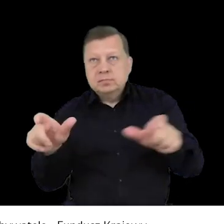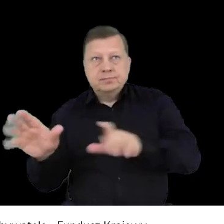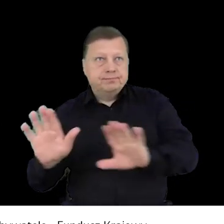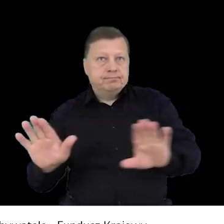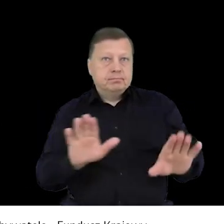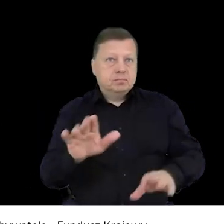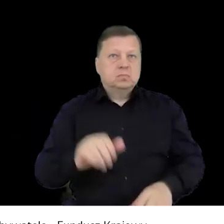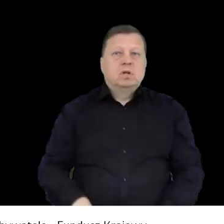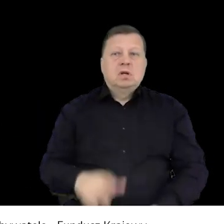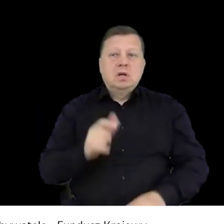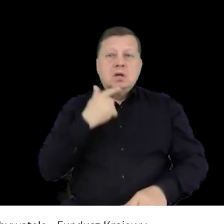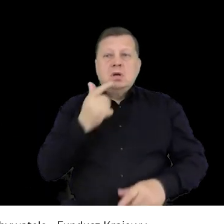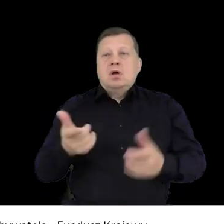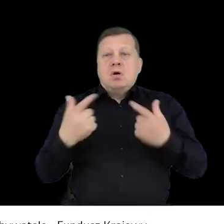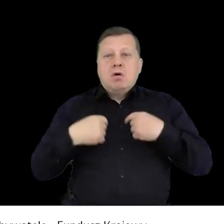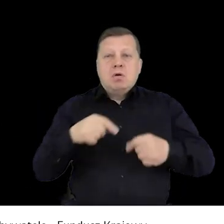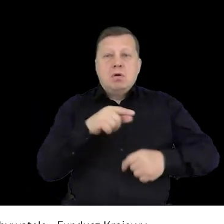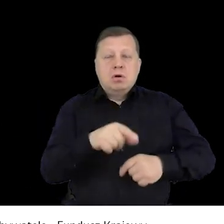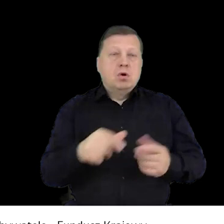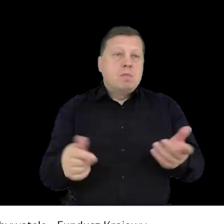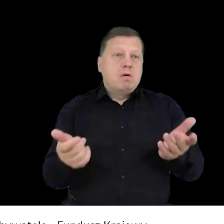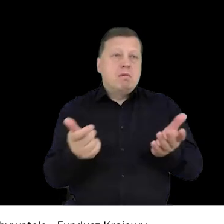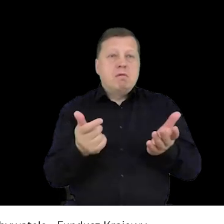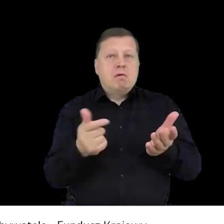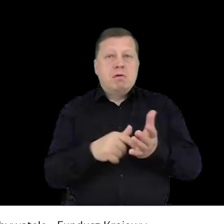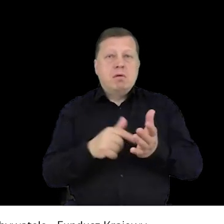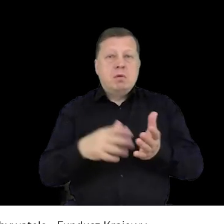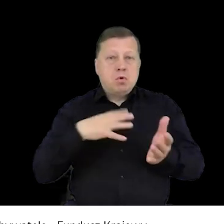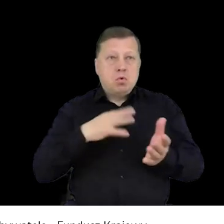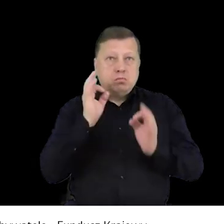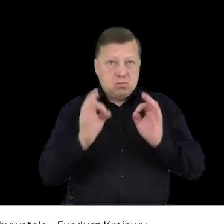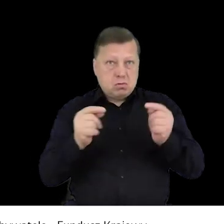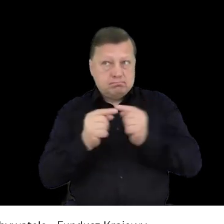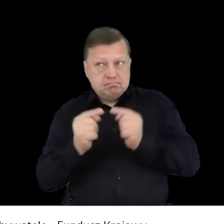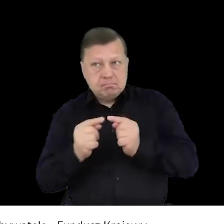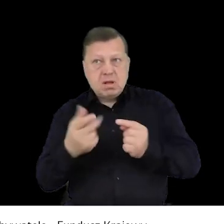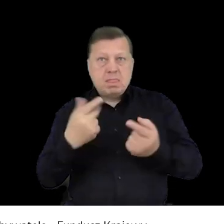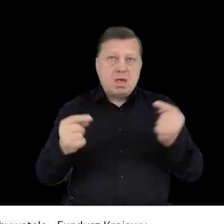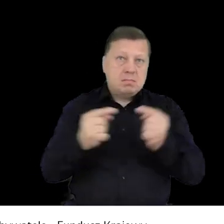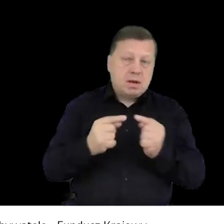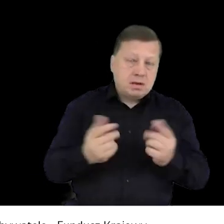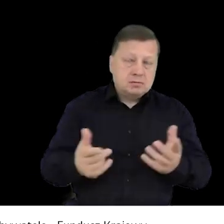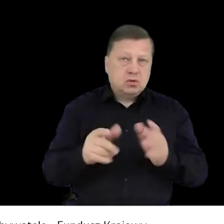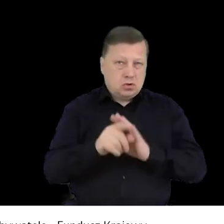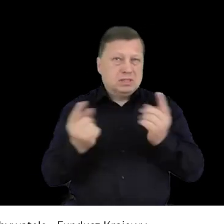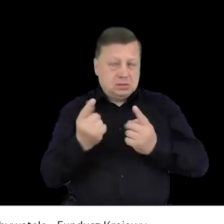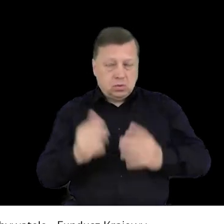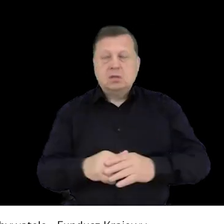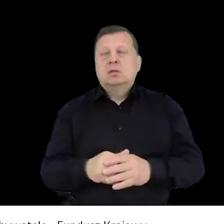czy dany środek przymówu bezpośredniego był użyty proporcjonalnie do danej sytuacji, czyli czy